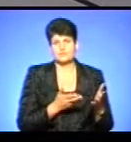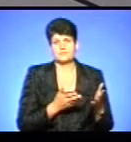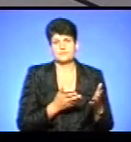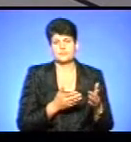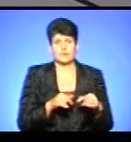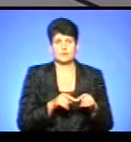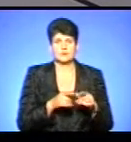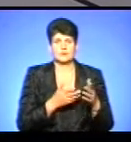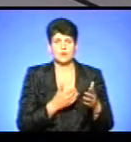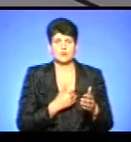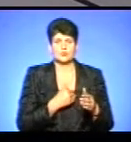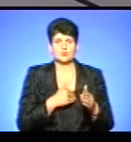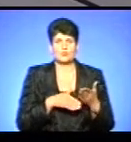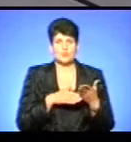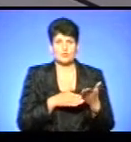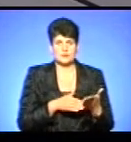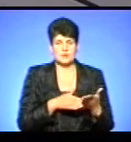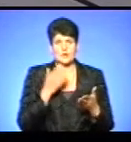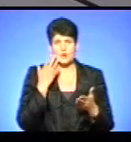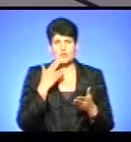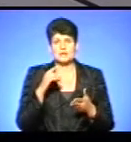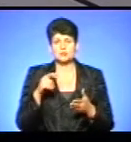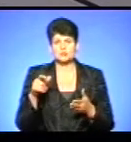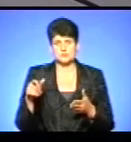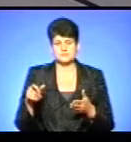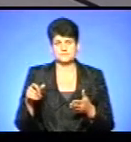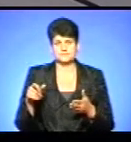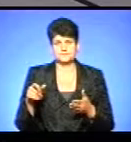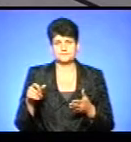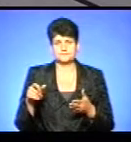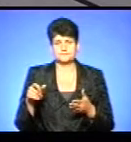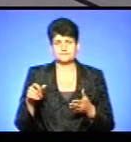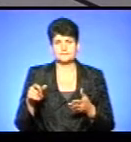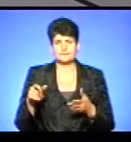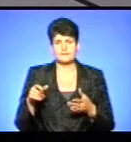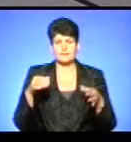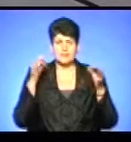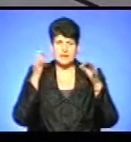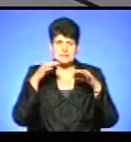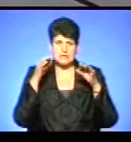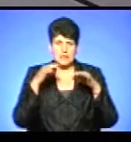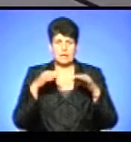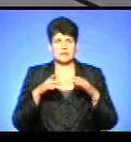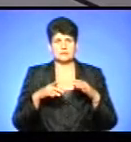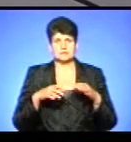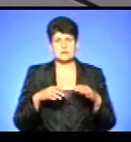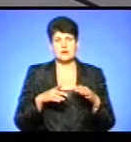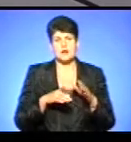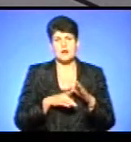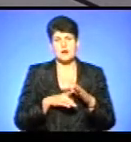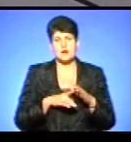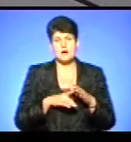таким чином, ми хочемо їм допомогти. Бо коли люди не скиглять, а починають сімі щось робити,